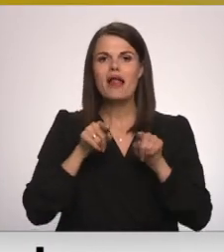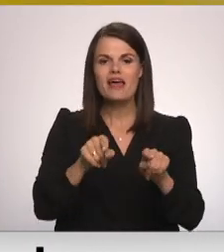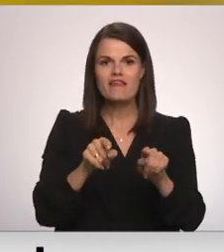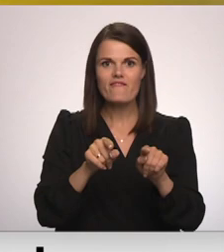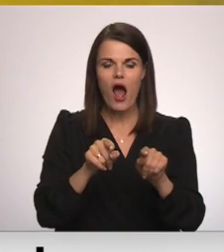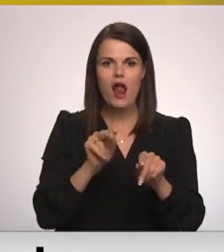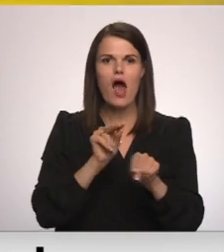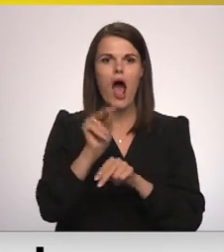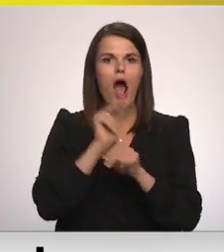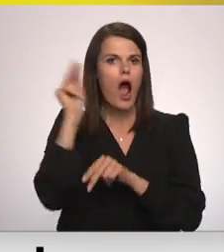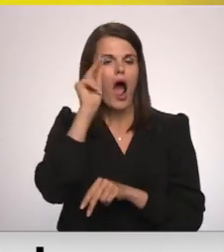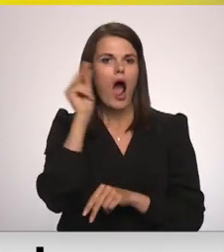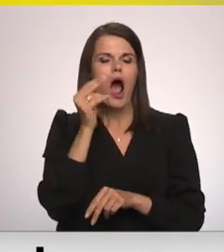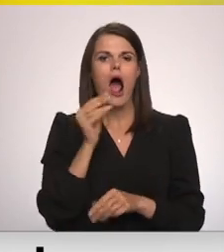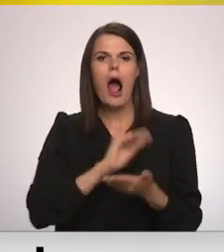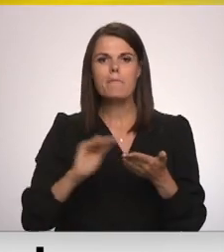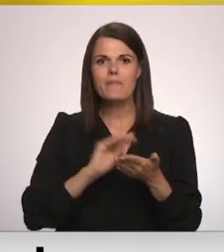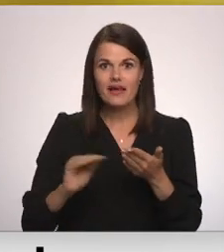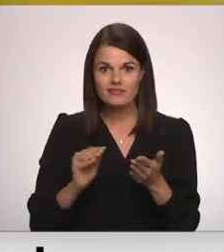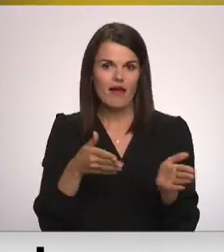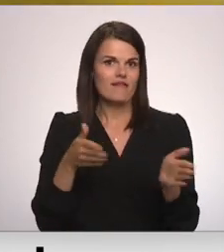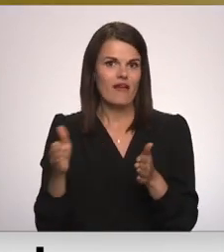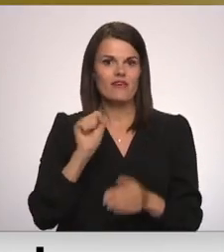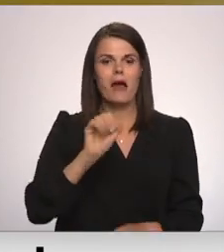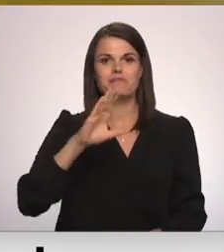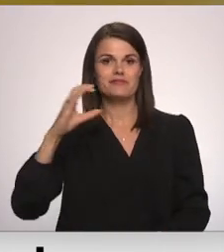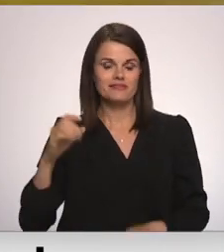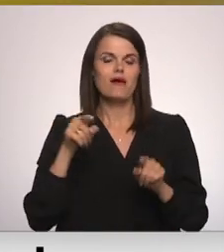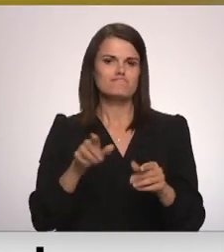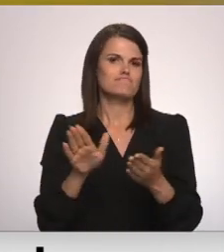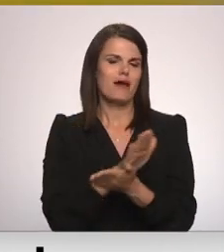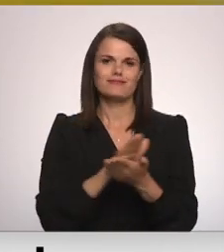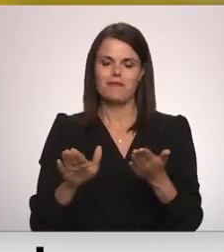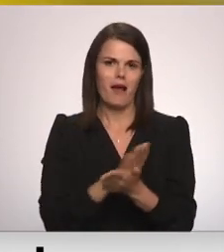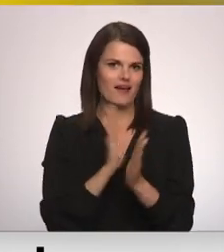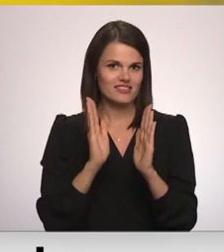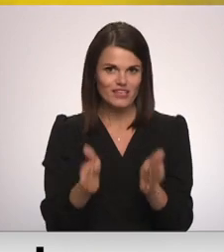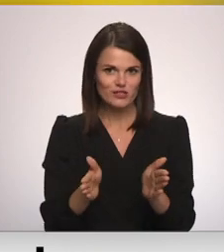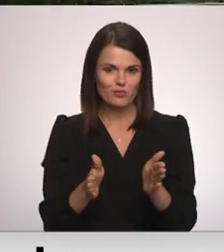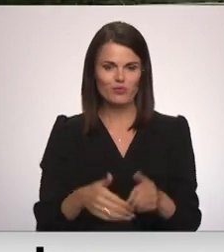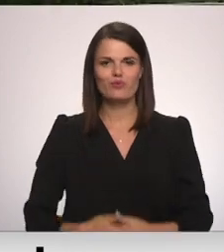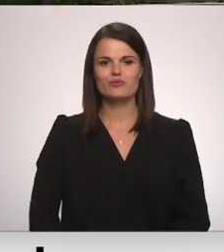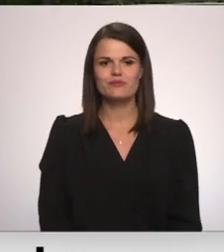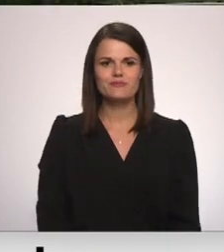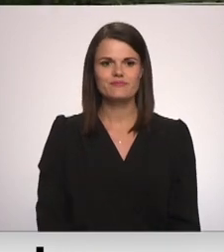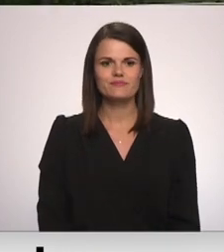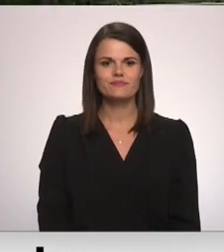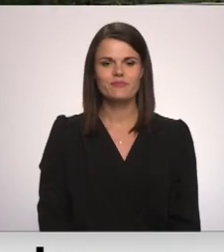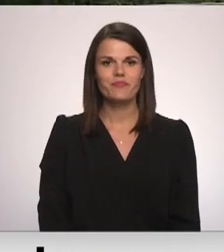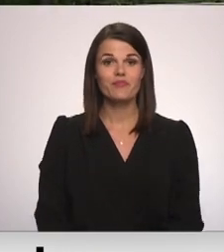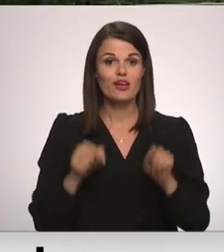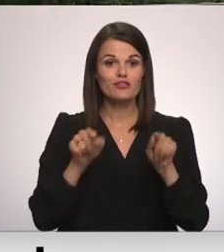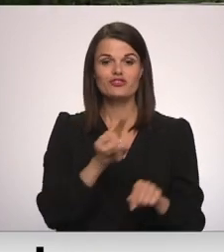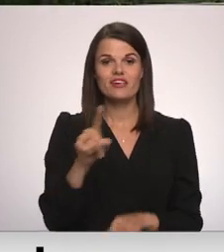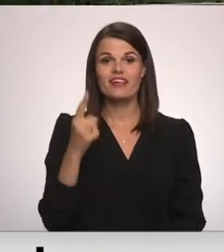Tā sveidošana ir labdarības projekts un ābecas bērniem būs bez maksas. Par to Dāvids Freidenfelts. Šī